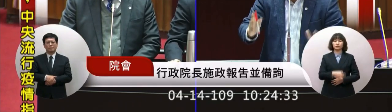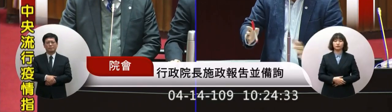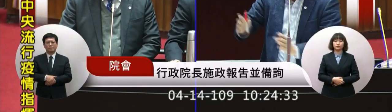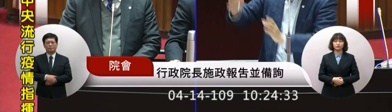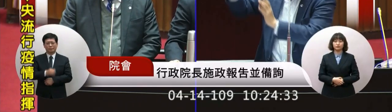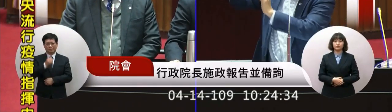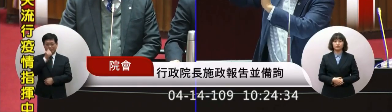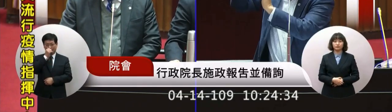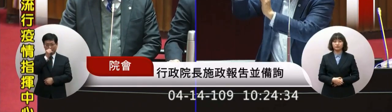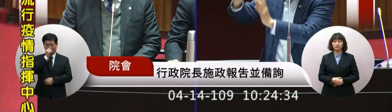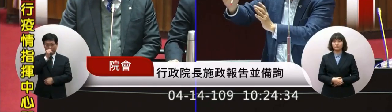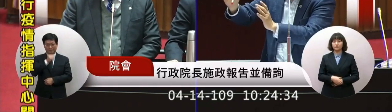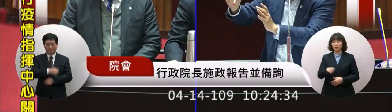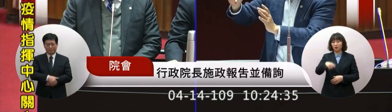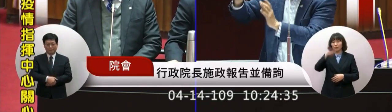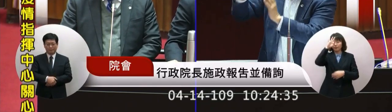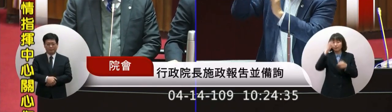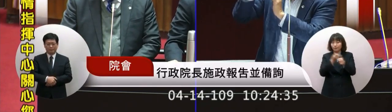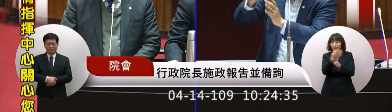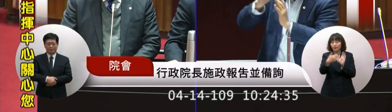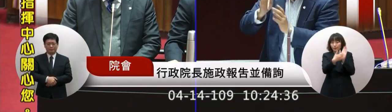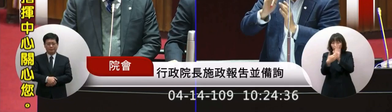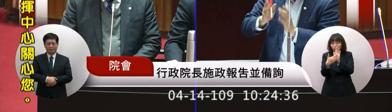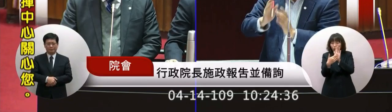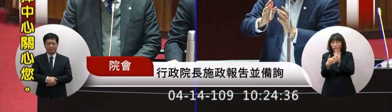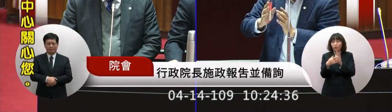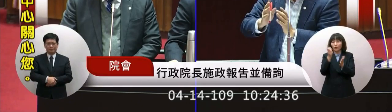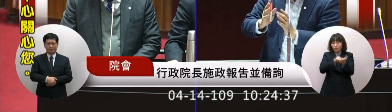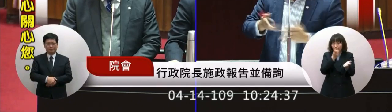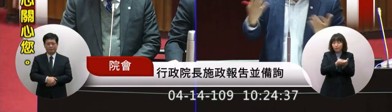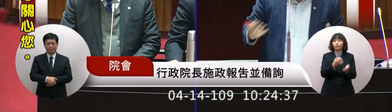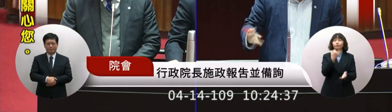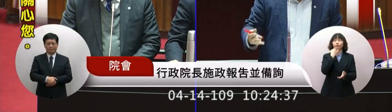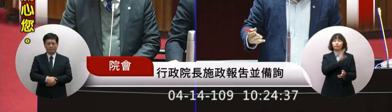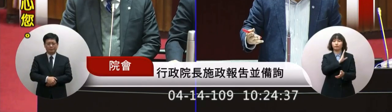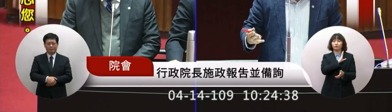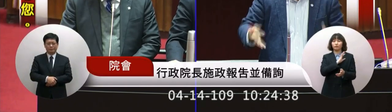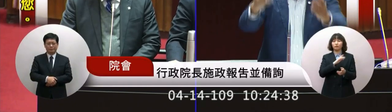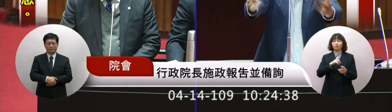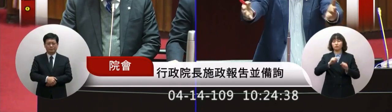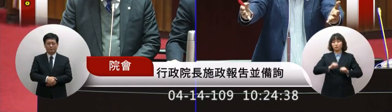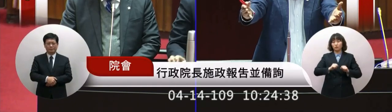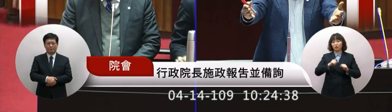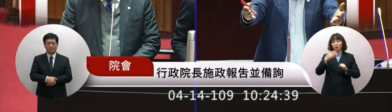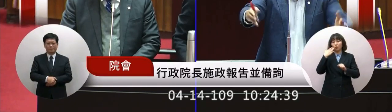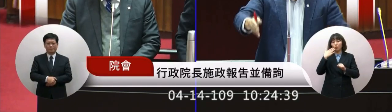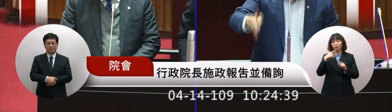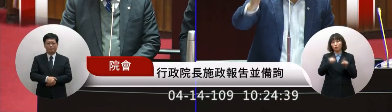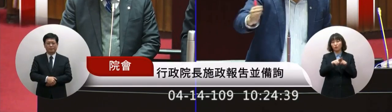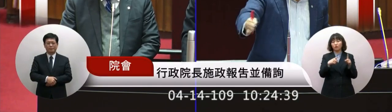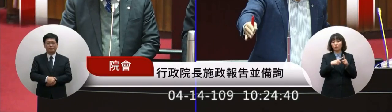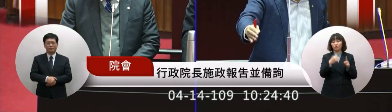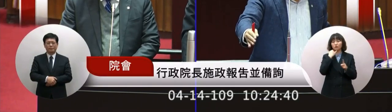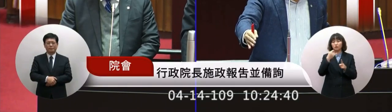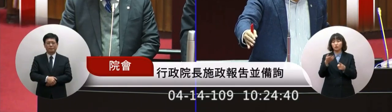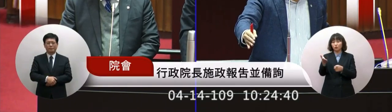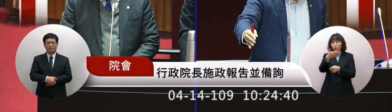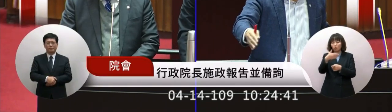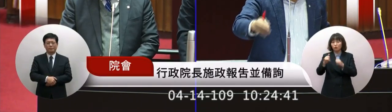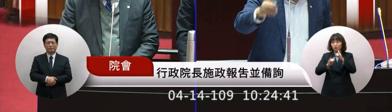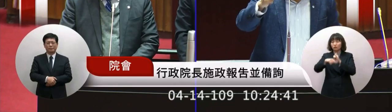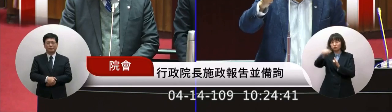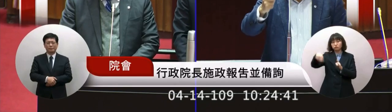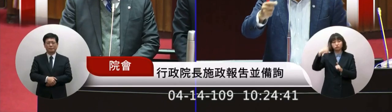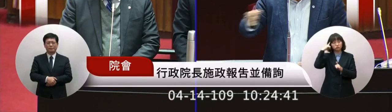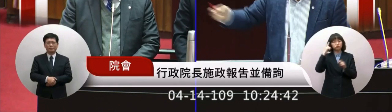覺得防疫我們多遠都沒有關係國人可以接受你看漁民也可以接受